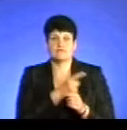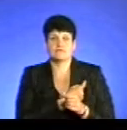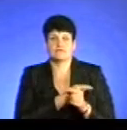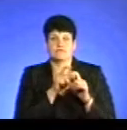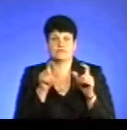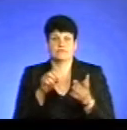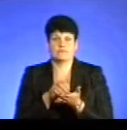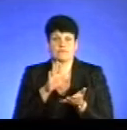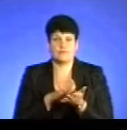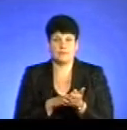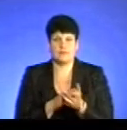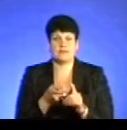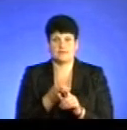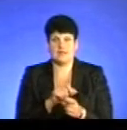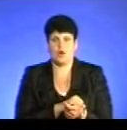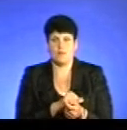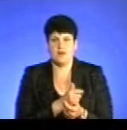наркоманії.